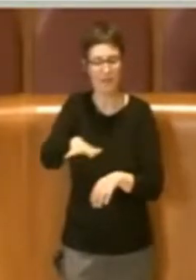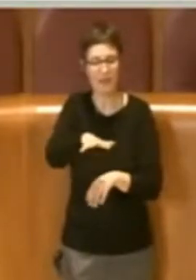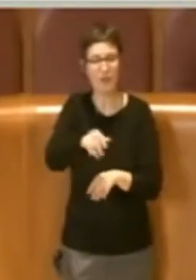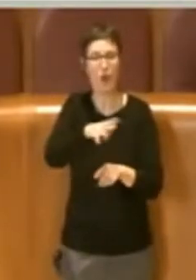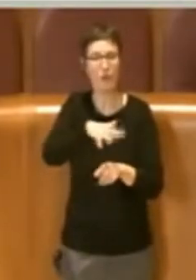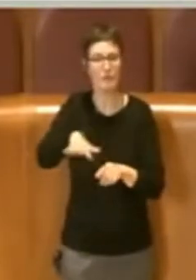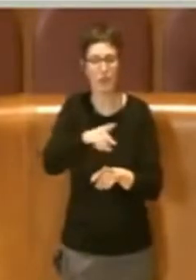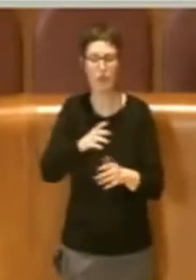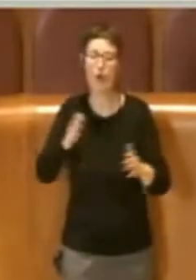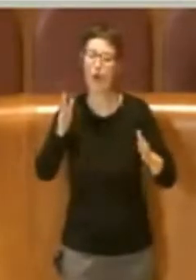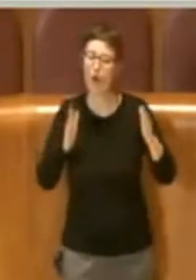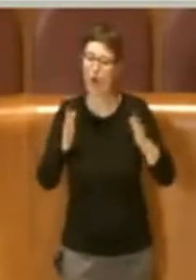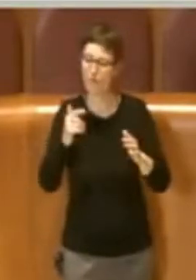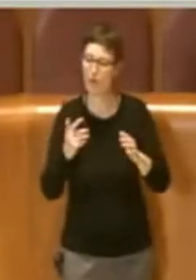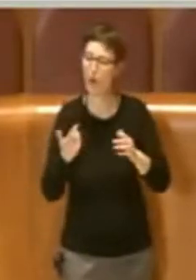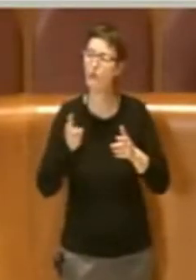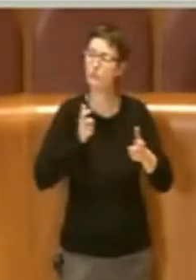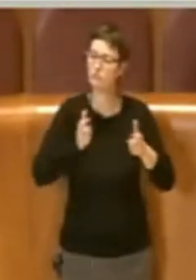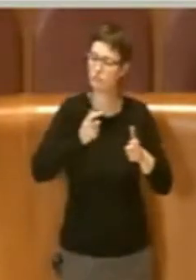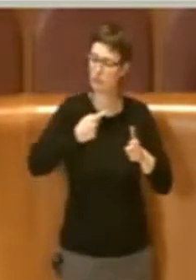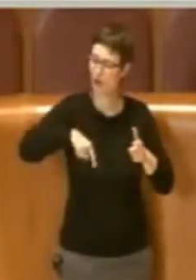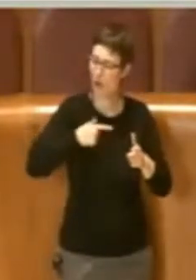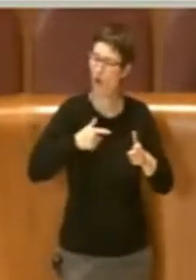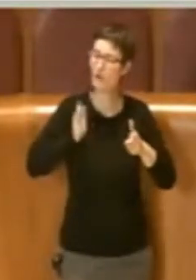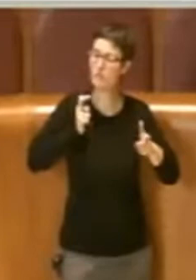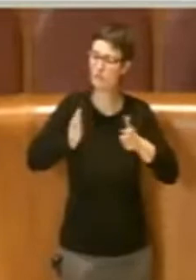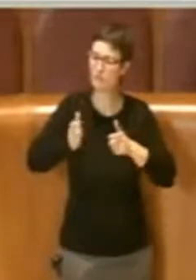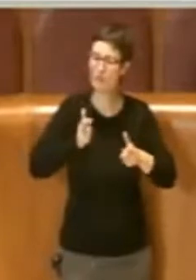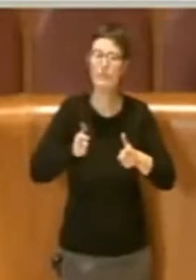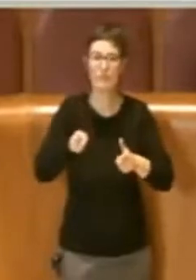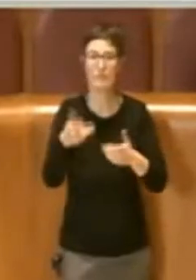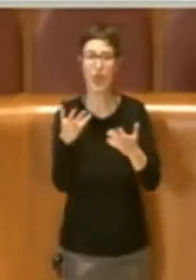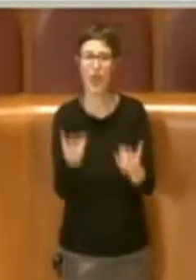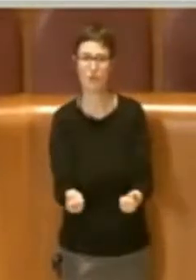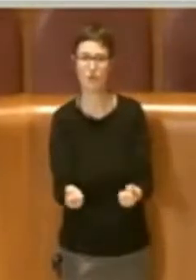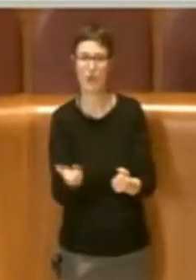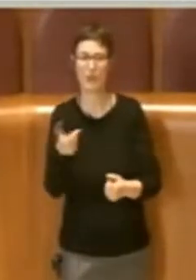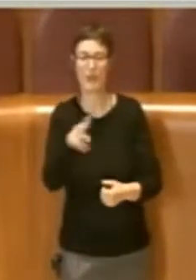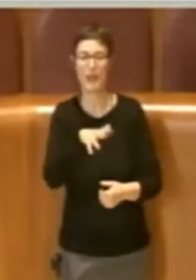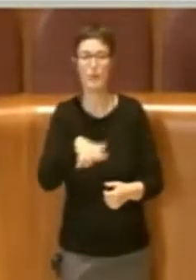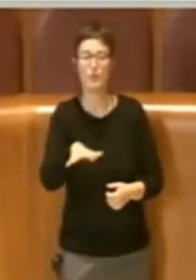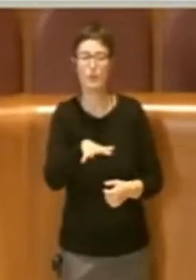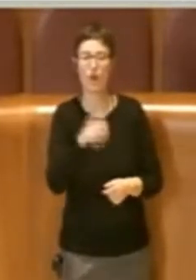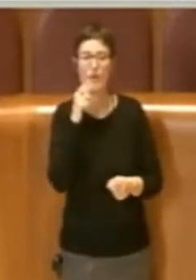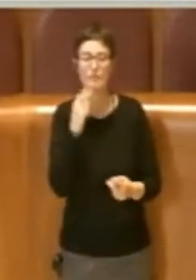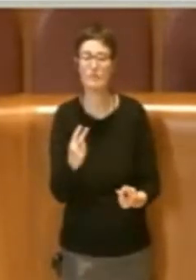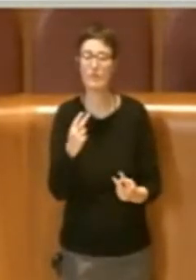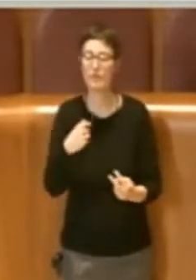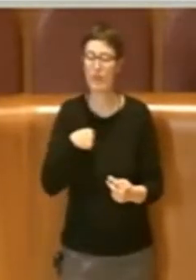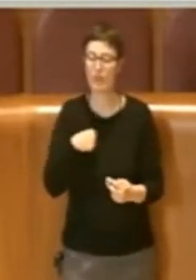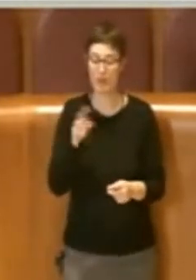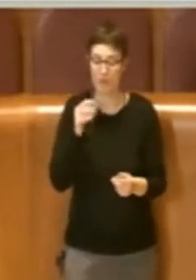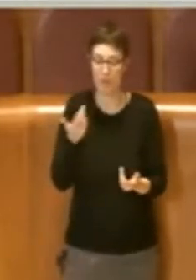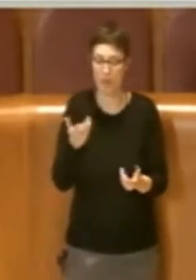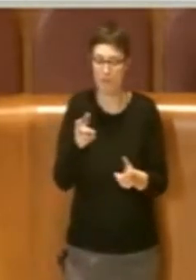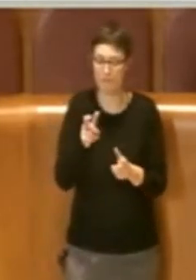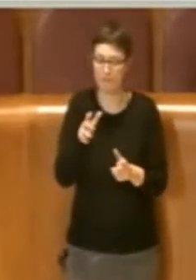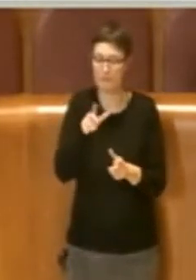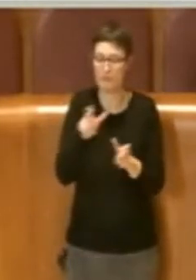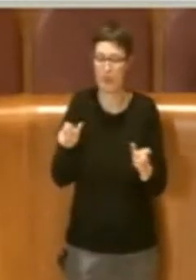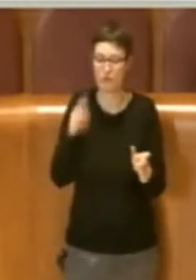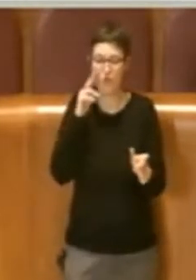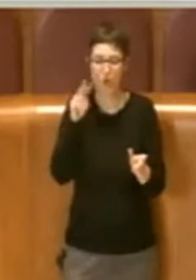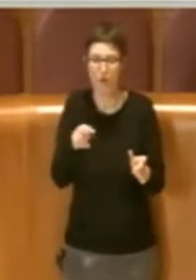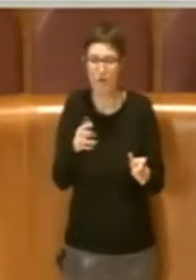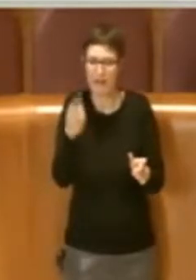confrontato con noi, l'ha sposata perché in quell'area il territorio ci vede un'area abbandonata, degradata, che